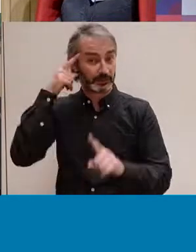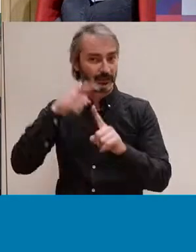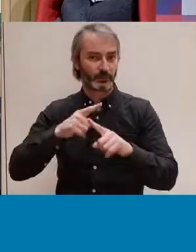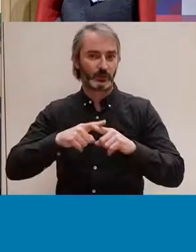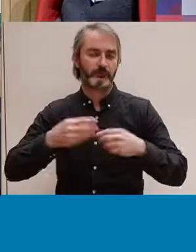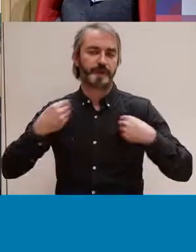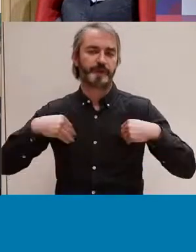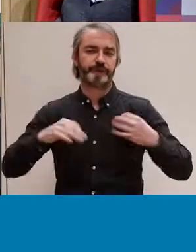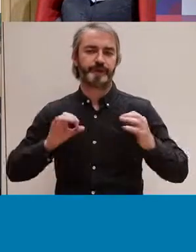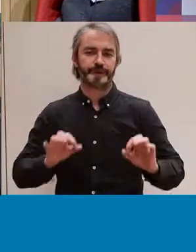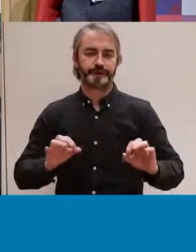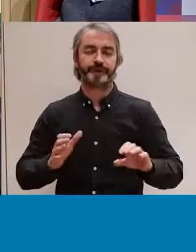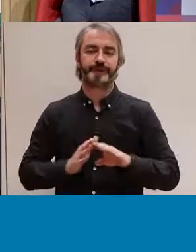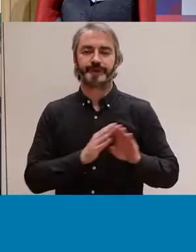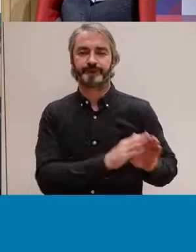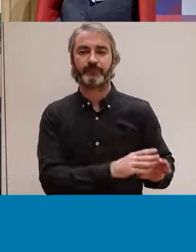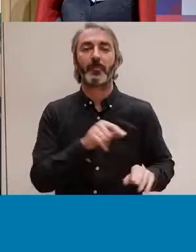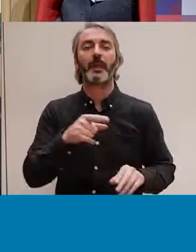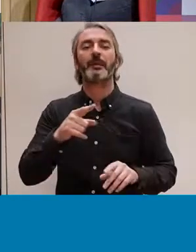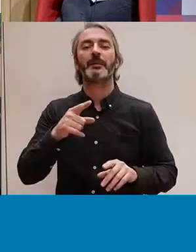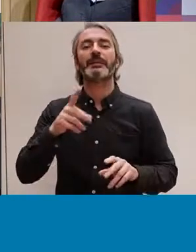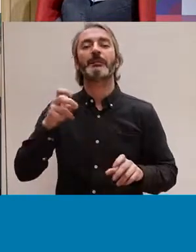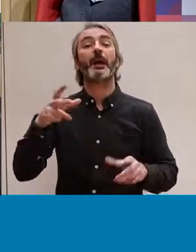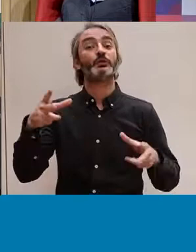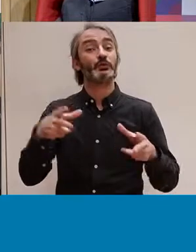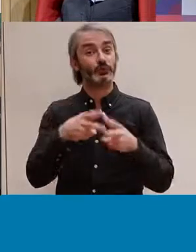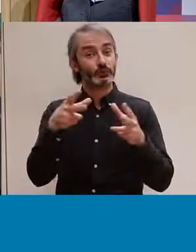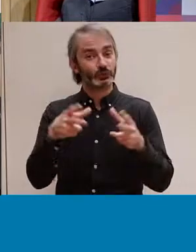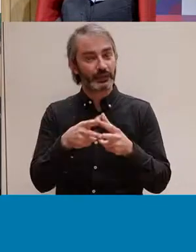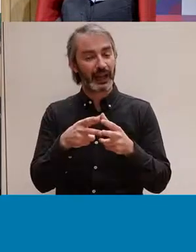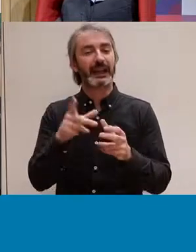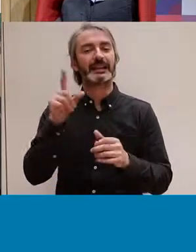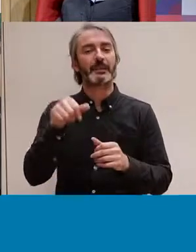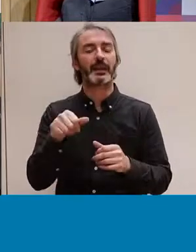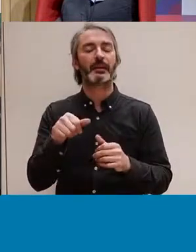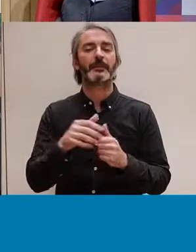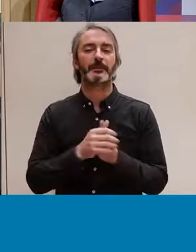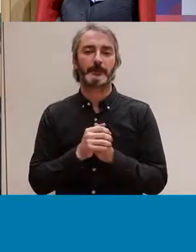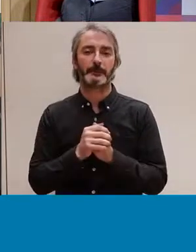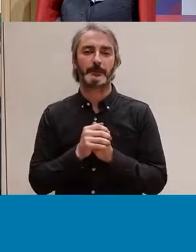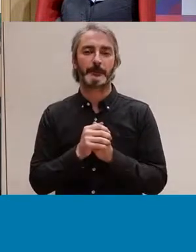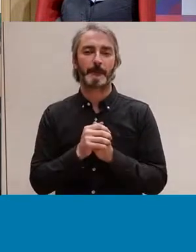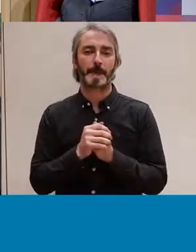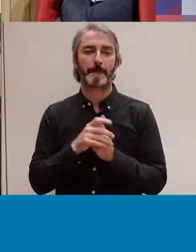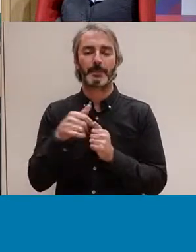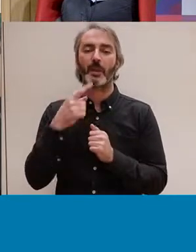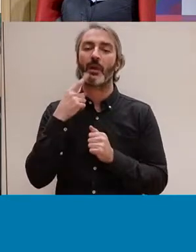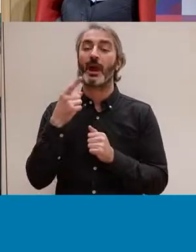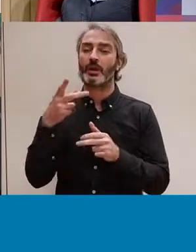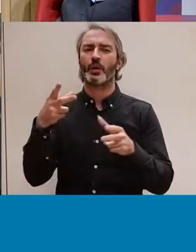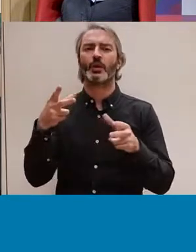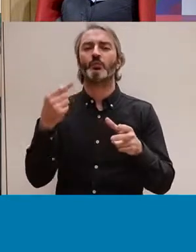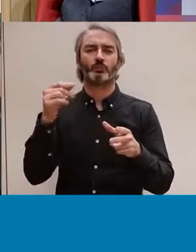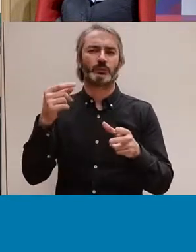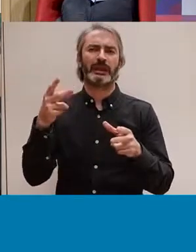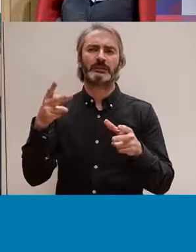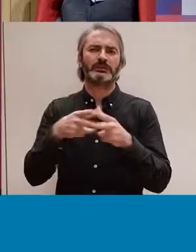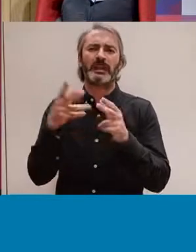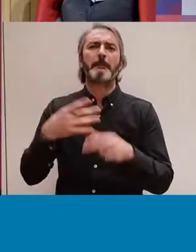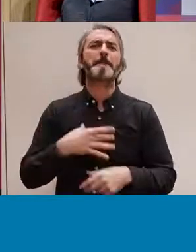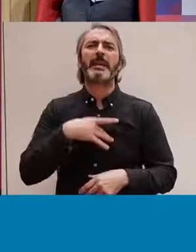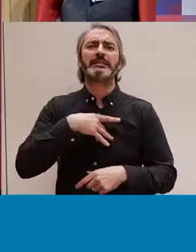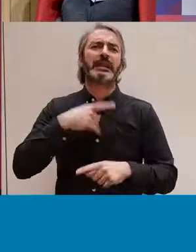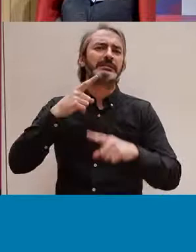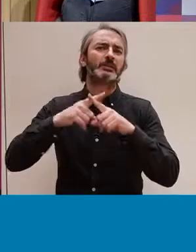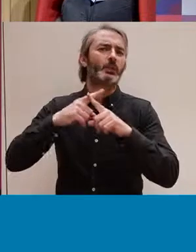Llavors sobretot a nivell social també veiem que hi ha una tensió que per una banda vivim en una societat hipersexualitzada però